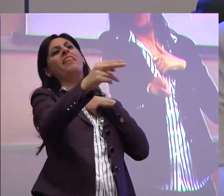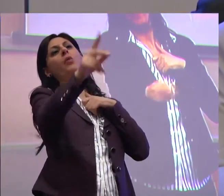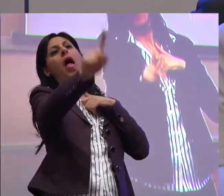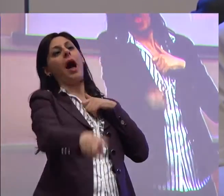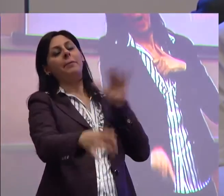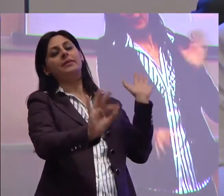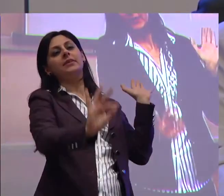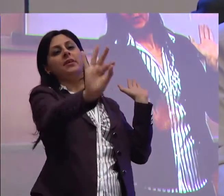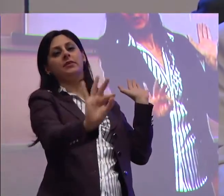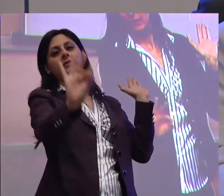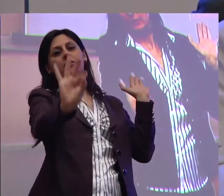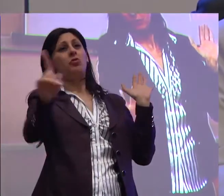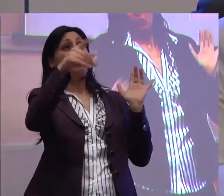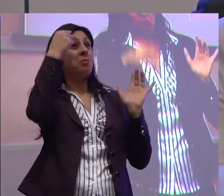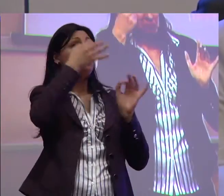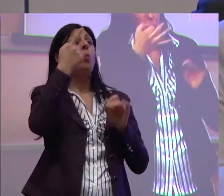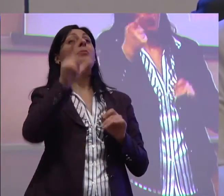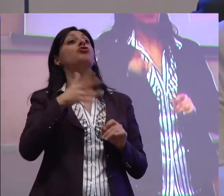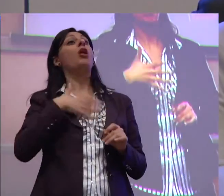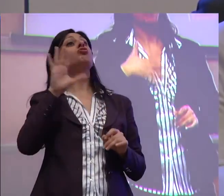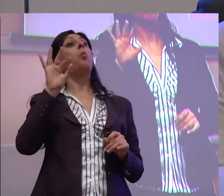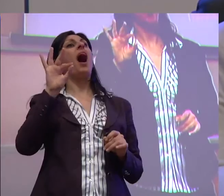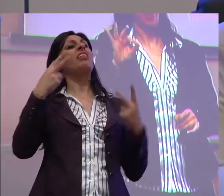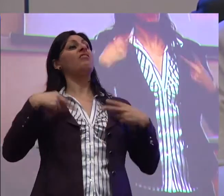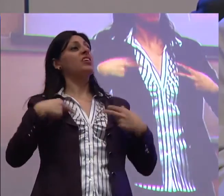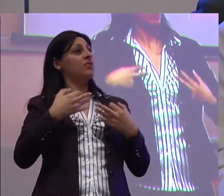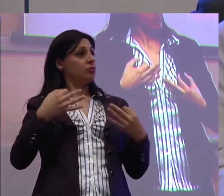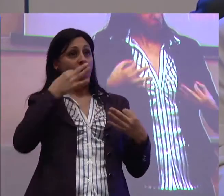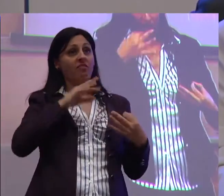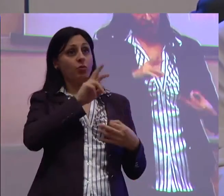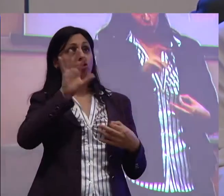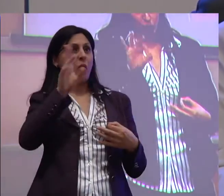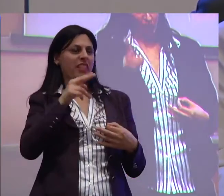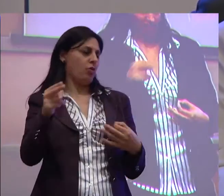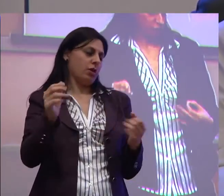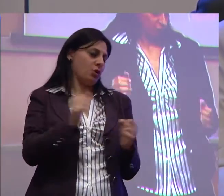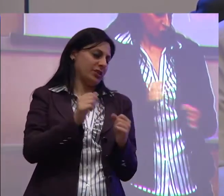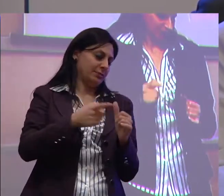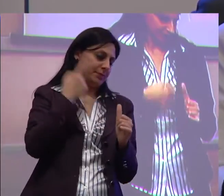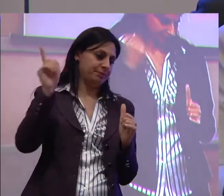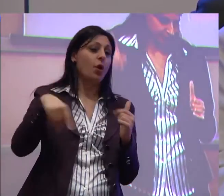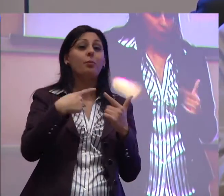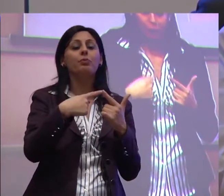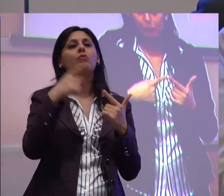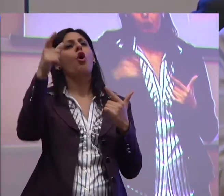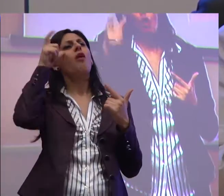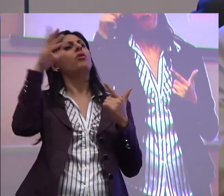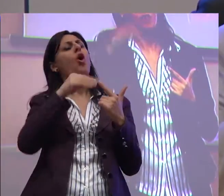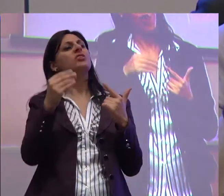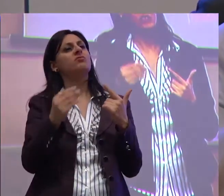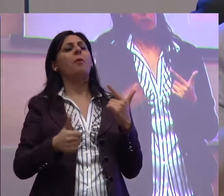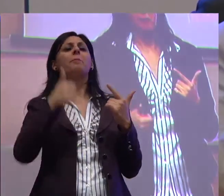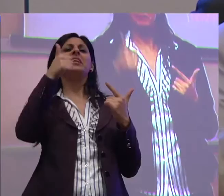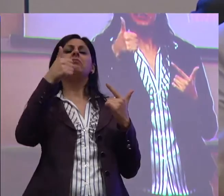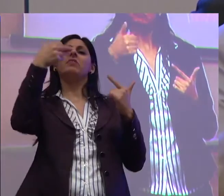mese, pensate un po' se una persona di 50 anni possa vivere 250, ma addirittura stabilendo prima la